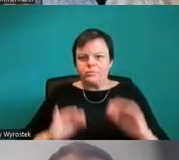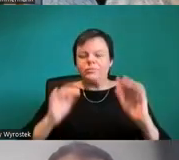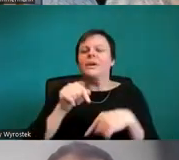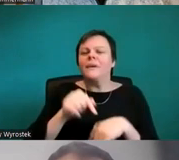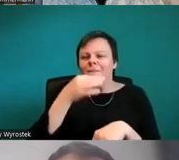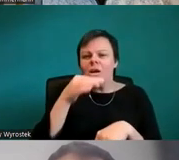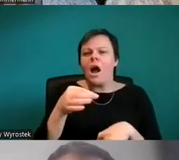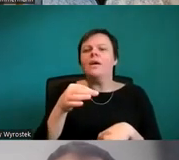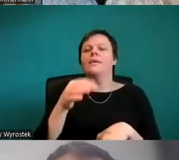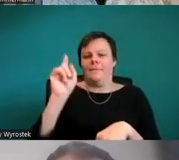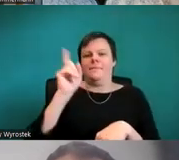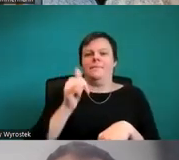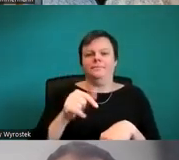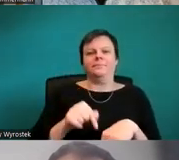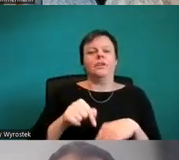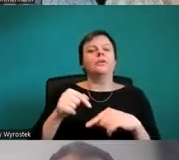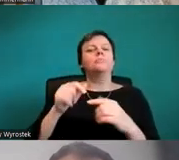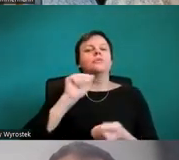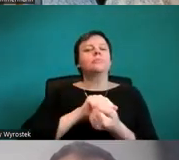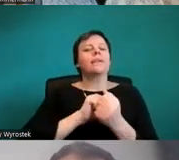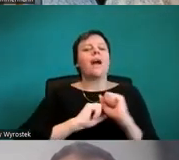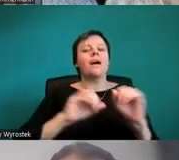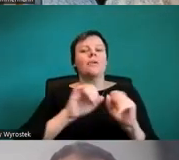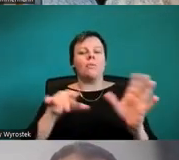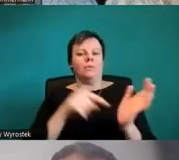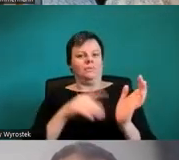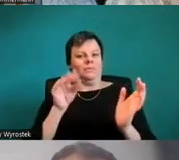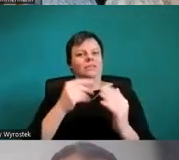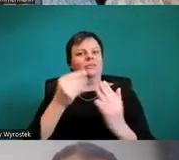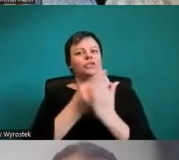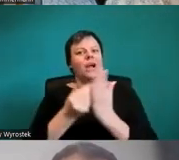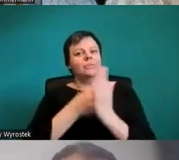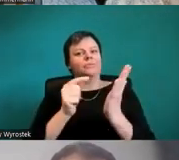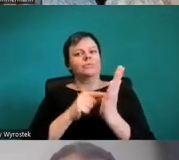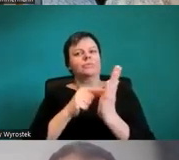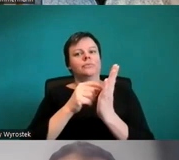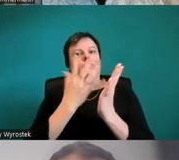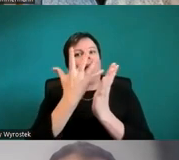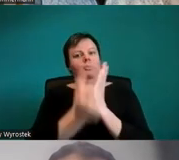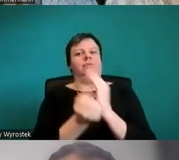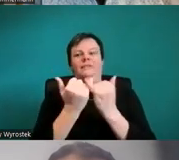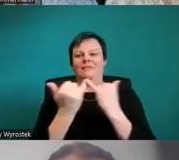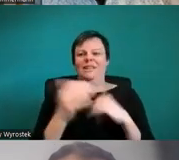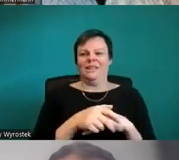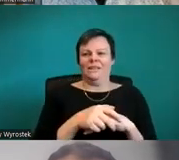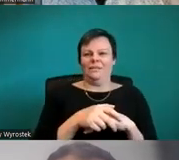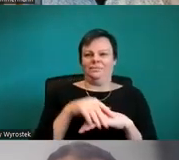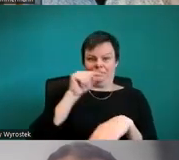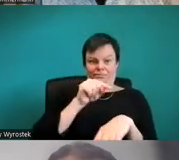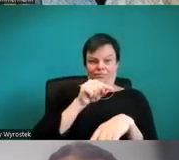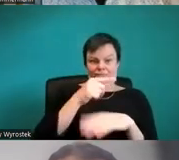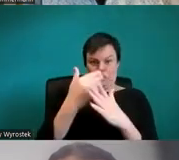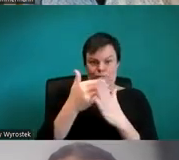Folie mit der Beschreibung ausblendet, wird sie zum Beispiel in PDF auch nicht angezeigt, oder?